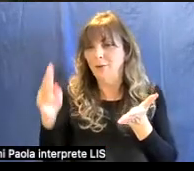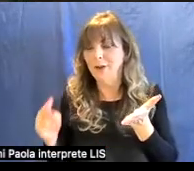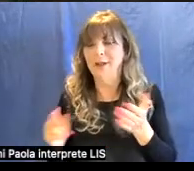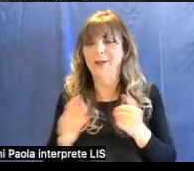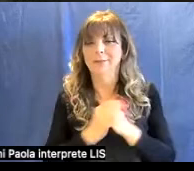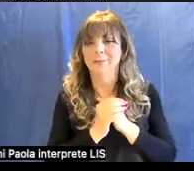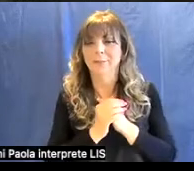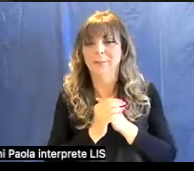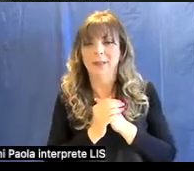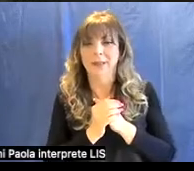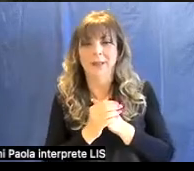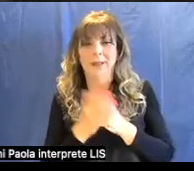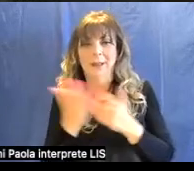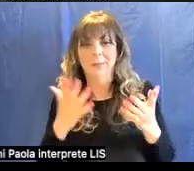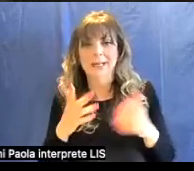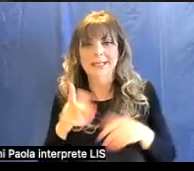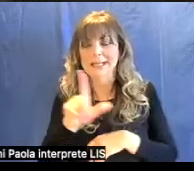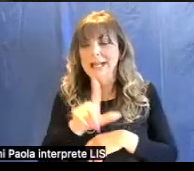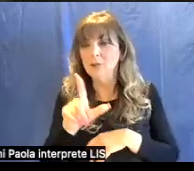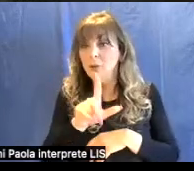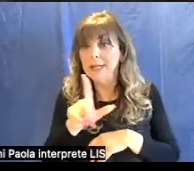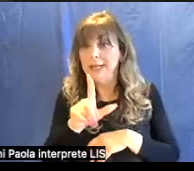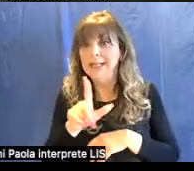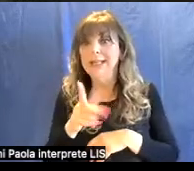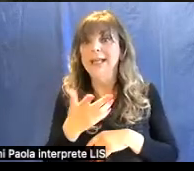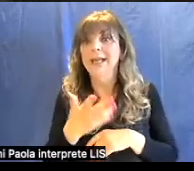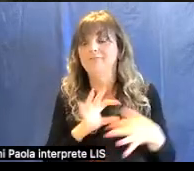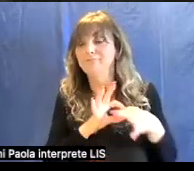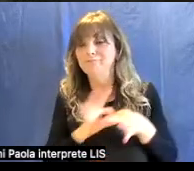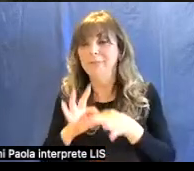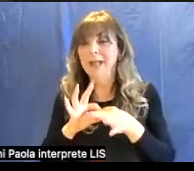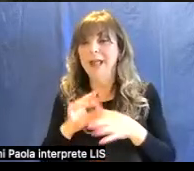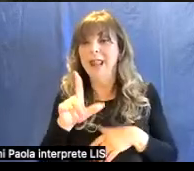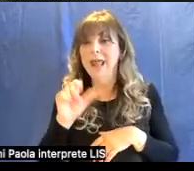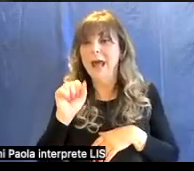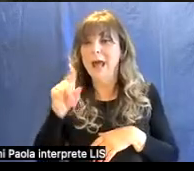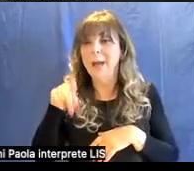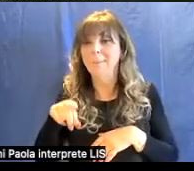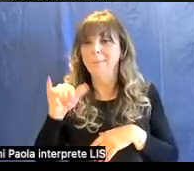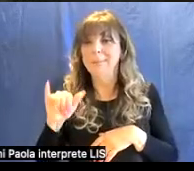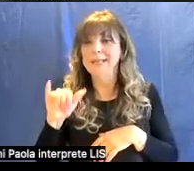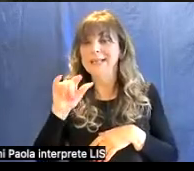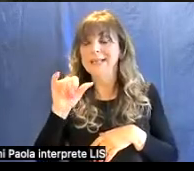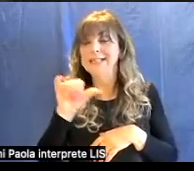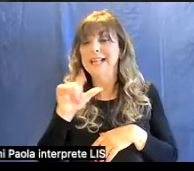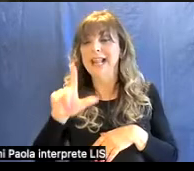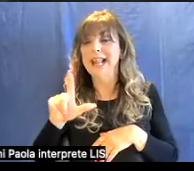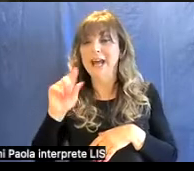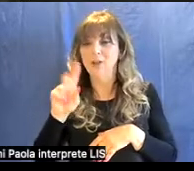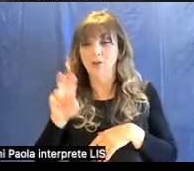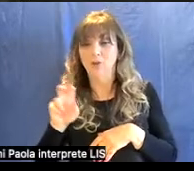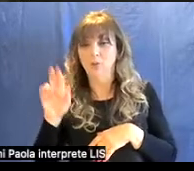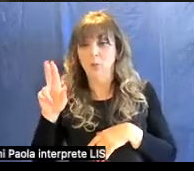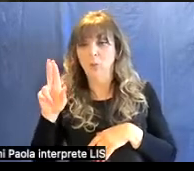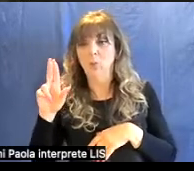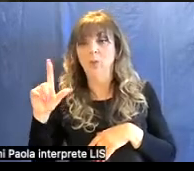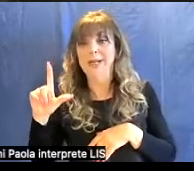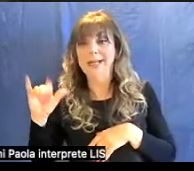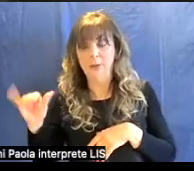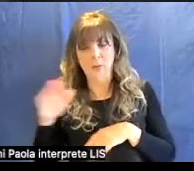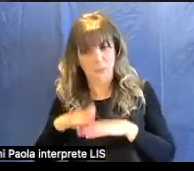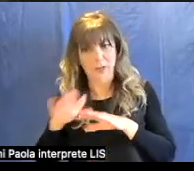'apislazori, che è stato utilizzato a lungo come pigmento, chiaramente molto prezioso in questo caso.